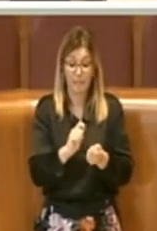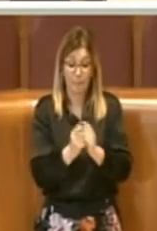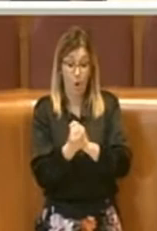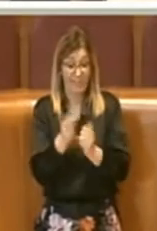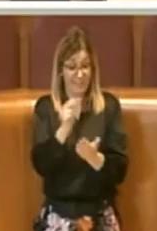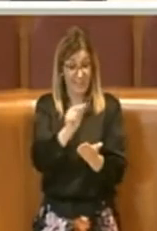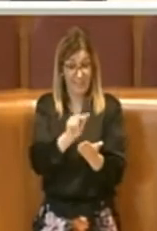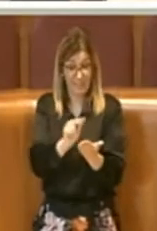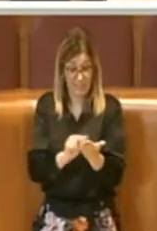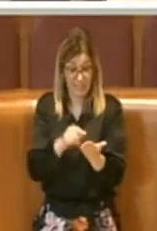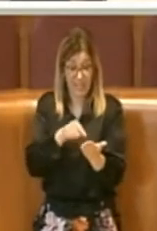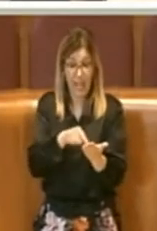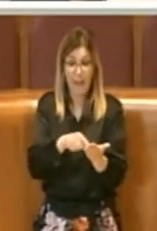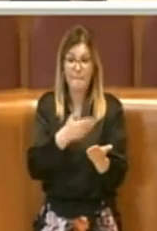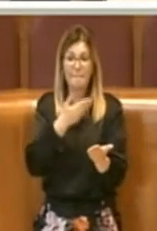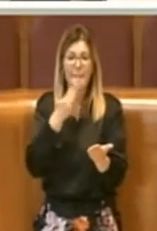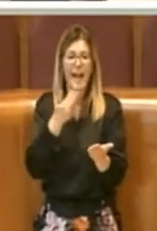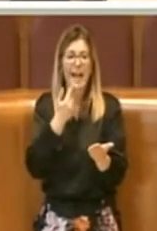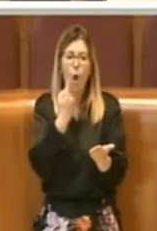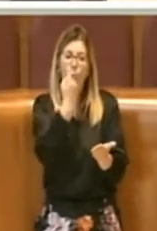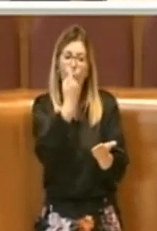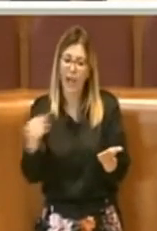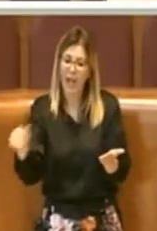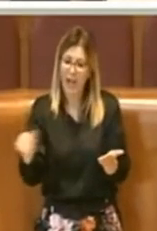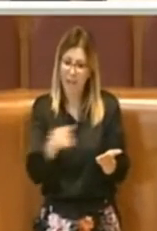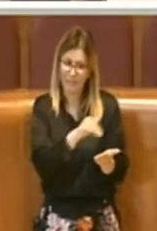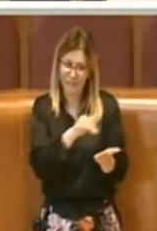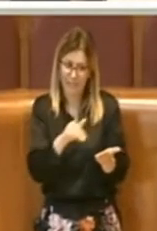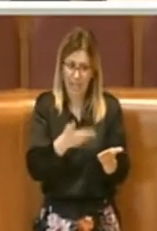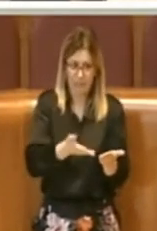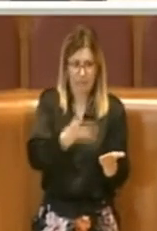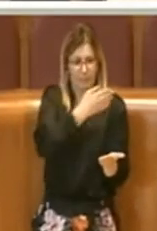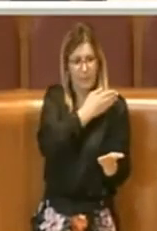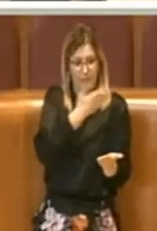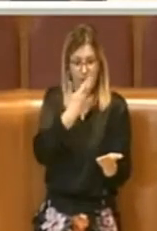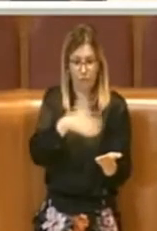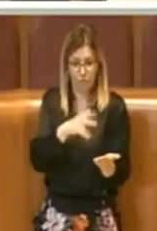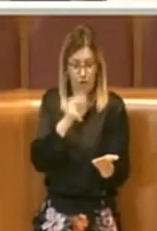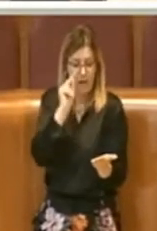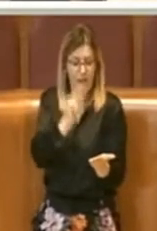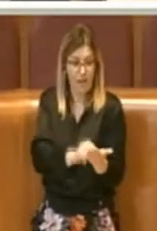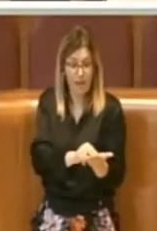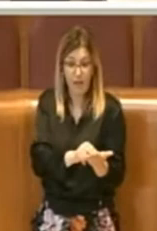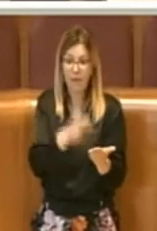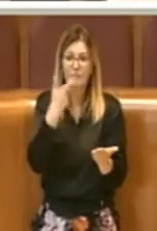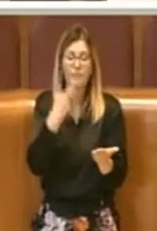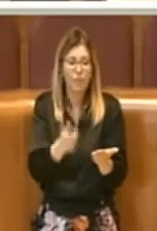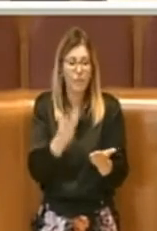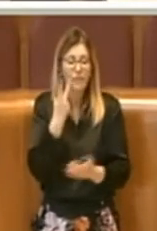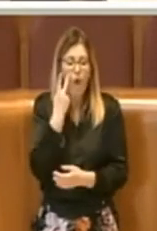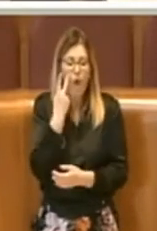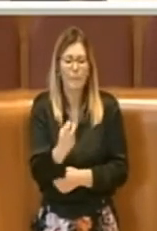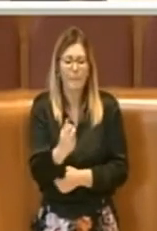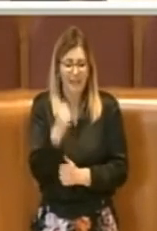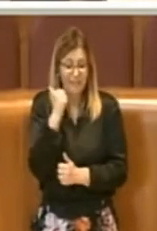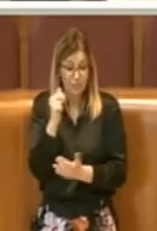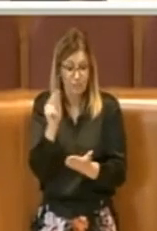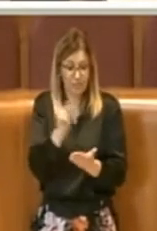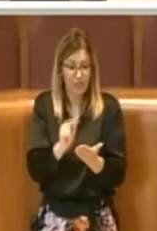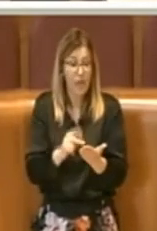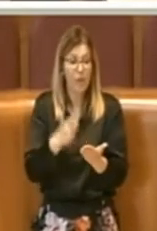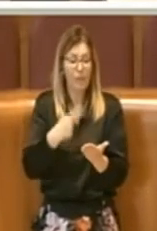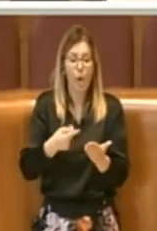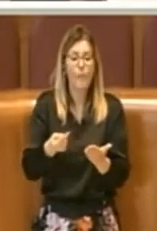una delle vie che erano state indicate perché la previsione era stata fatta su un livello di